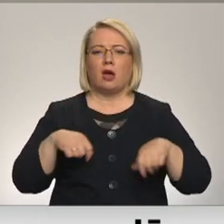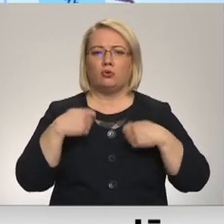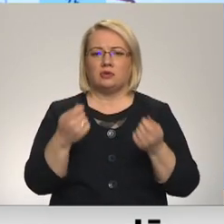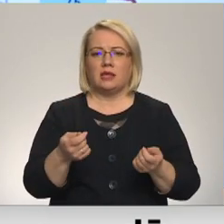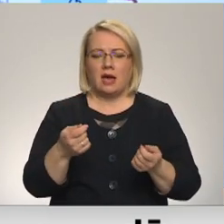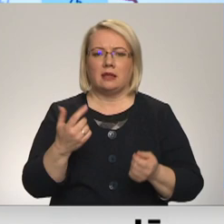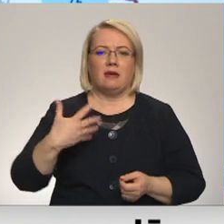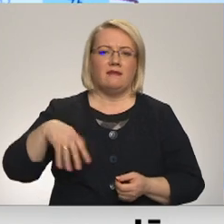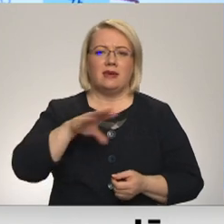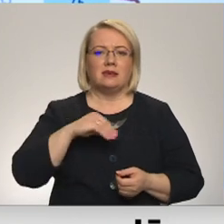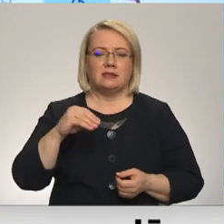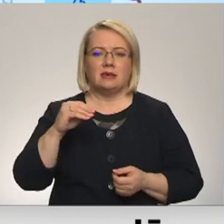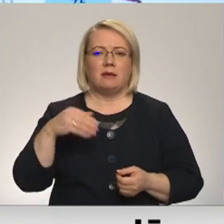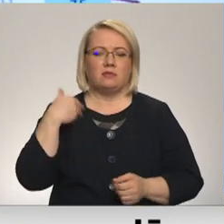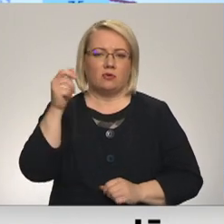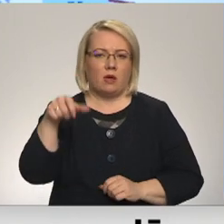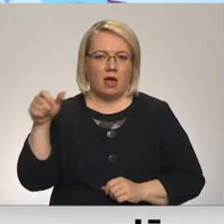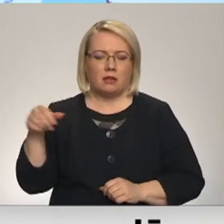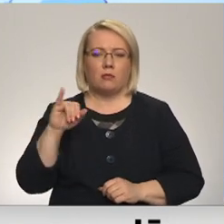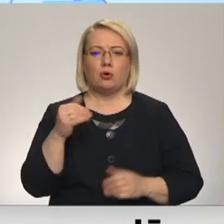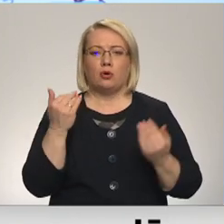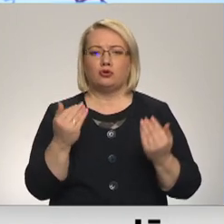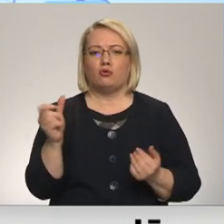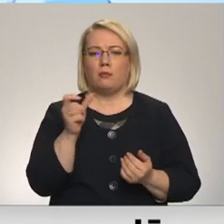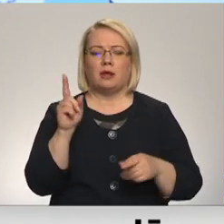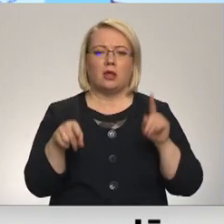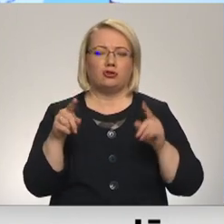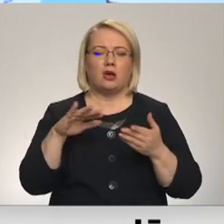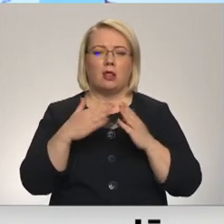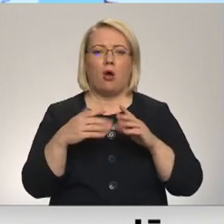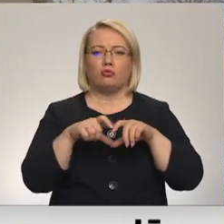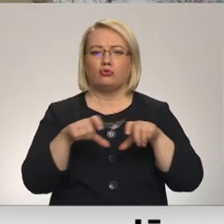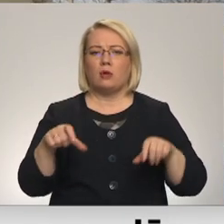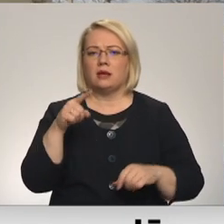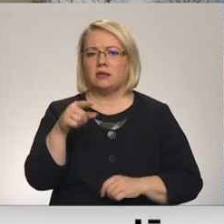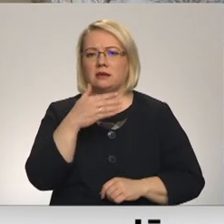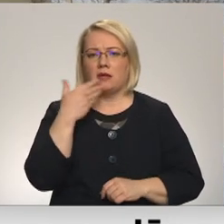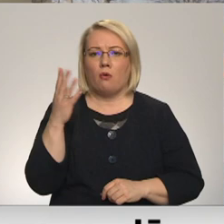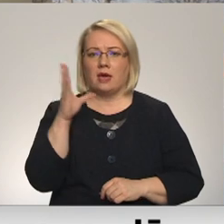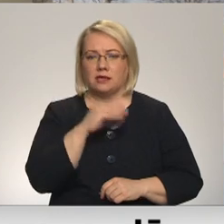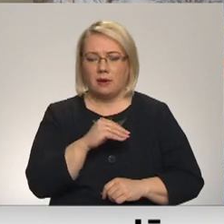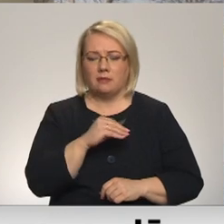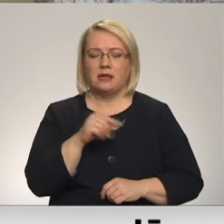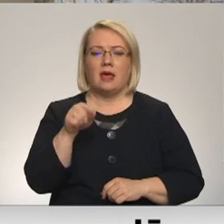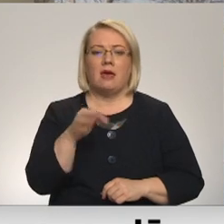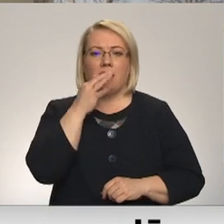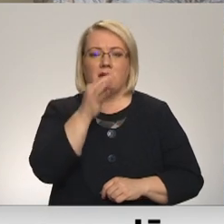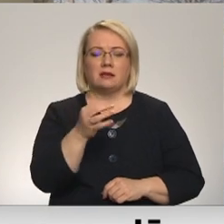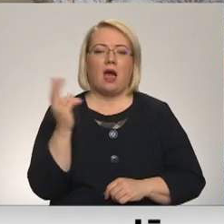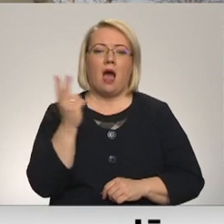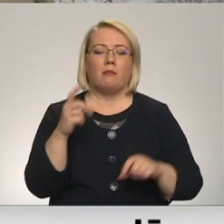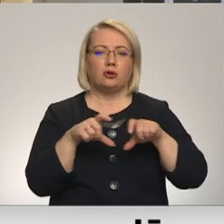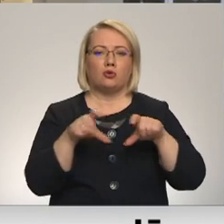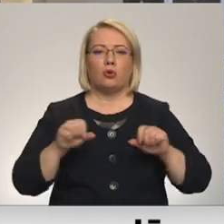gadījumā visiem izglītījumiem, jo šobrīd atsevišķās lauka skolas tas nav iespējams. Šeit gan jādzīmē, ka abas skolas nodrošina